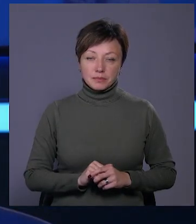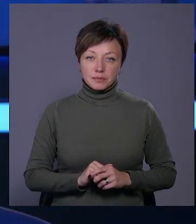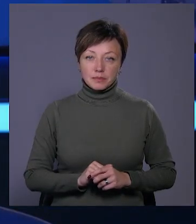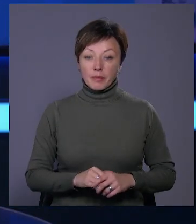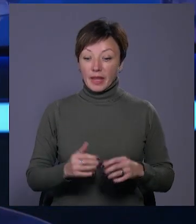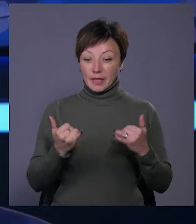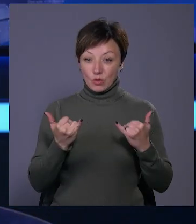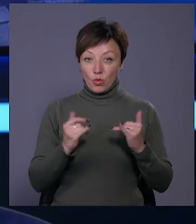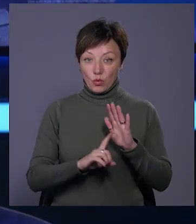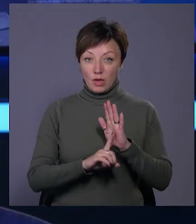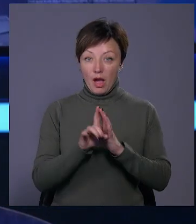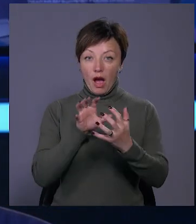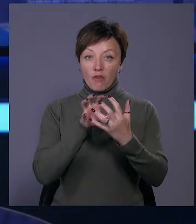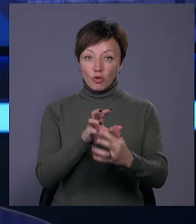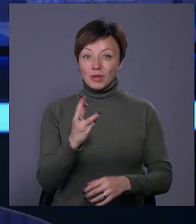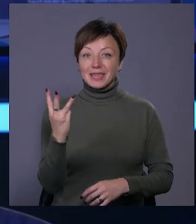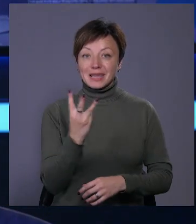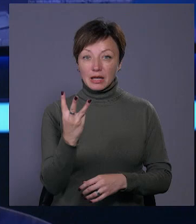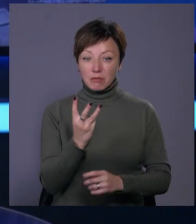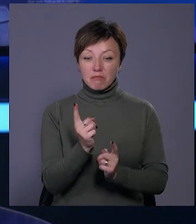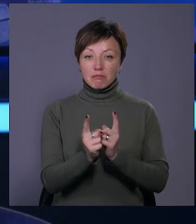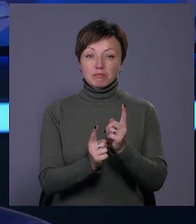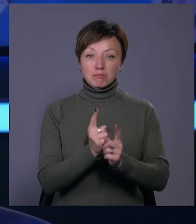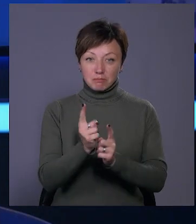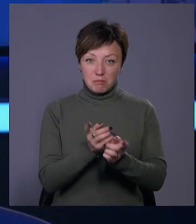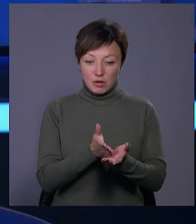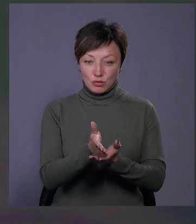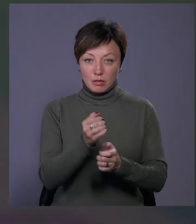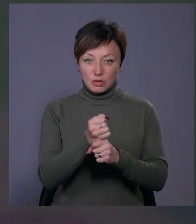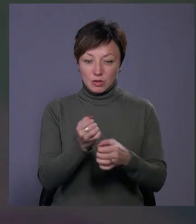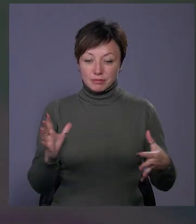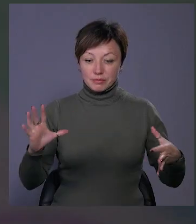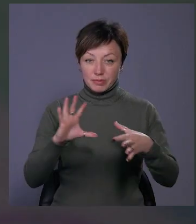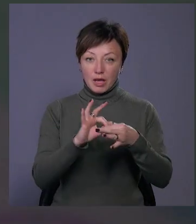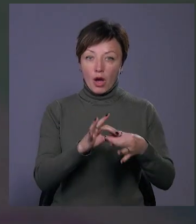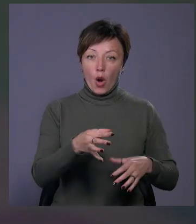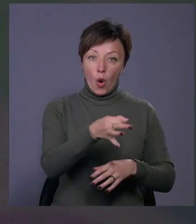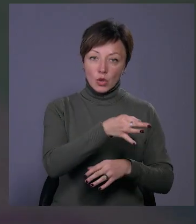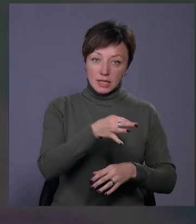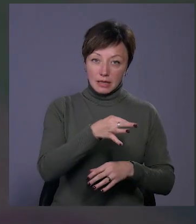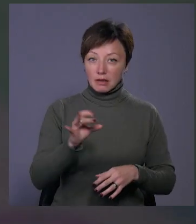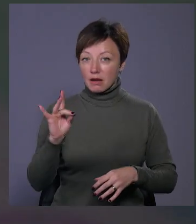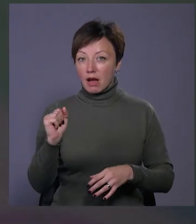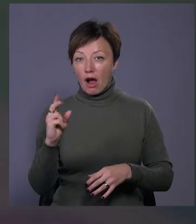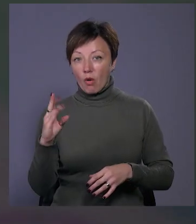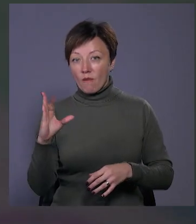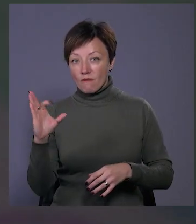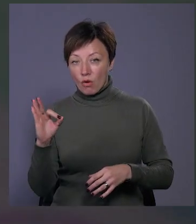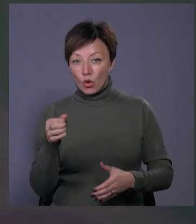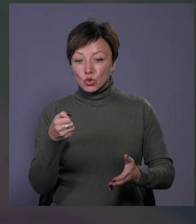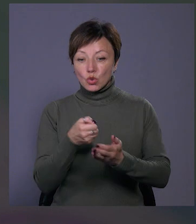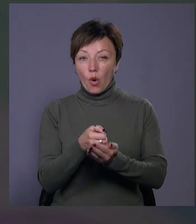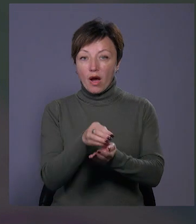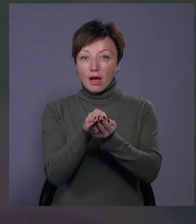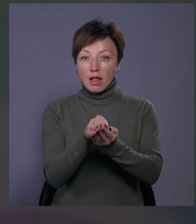Відсьогодні автобус номер три працює за зміненим маршрутом. Тепер він з'єднує Озерну з мікрорайоном Ракове. Зокрема, доїжджає до